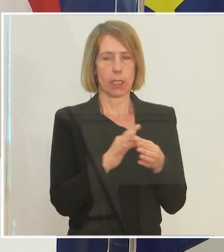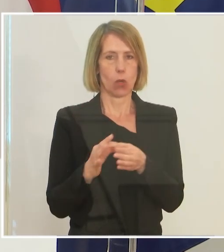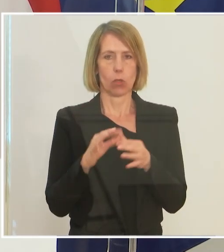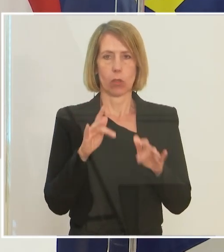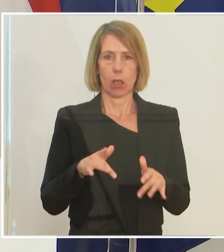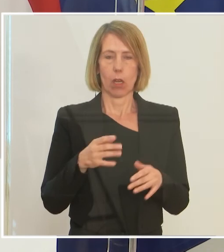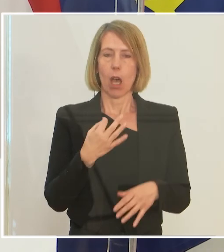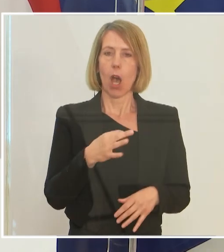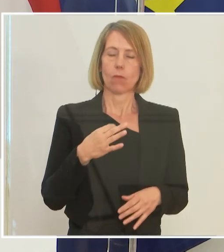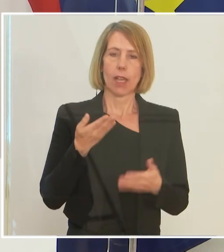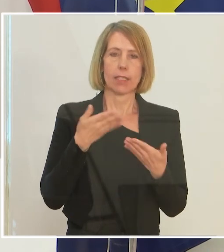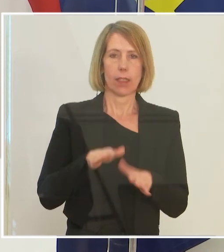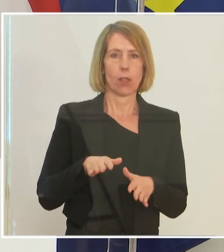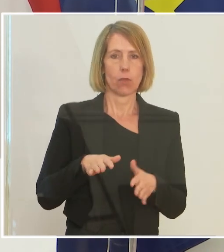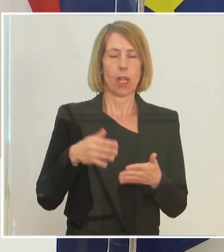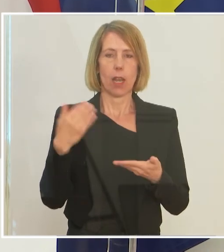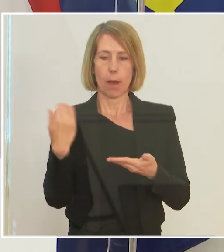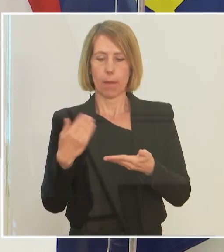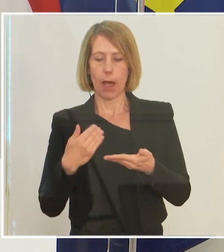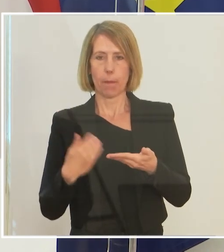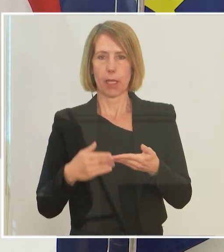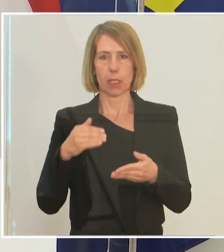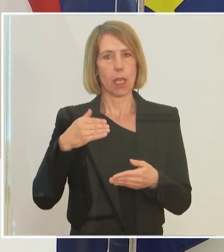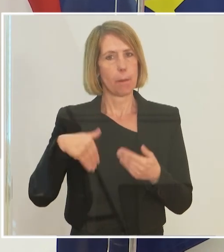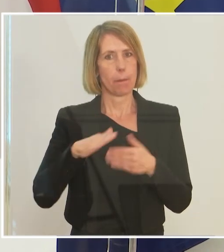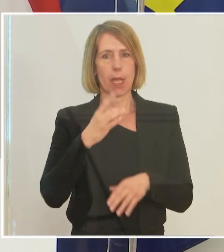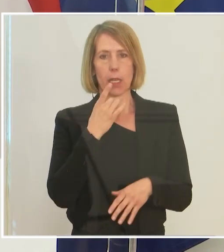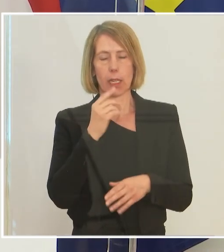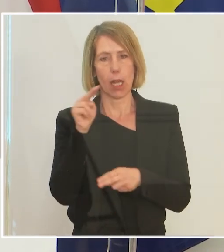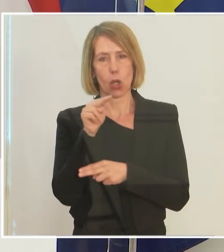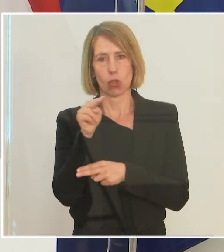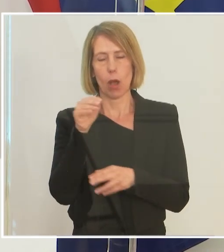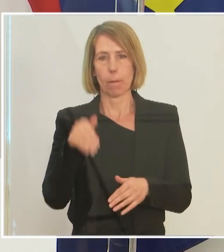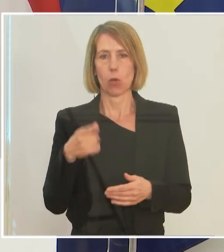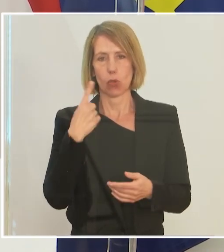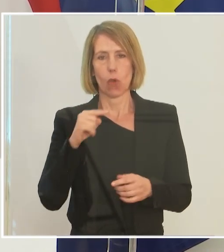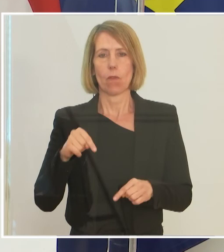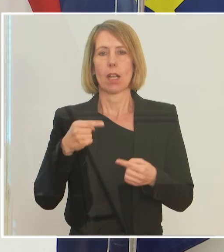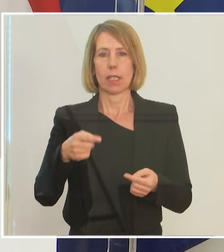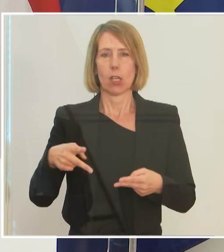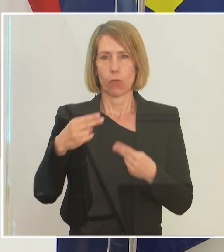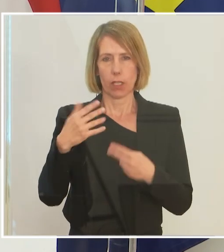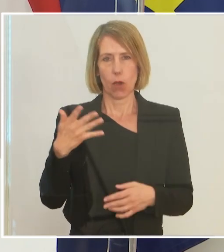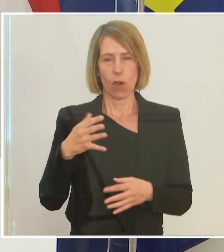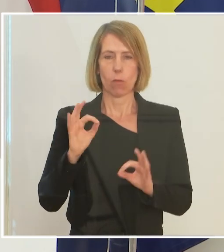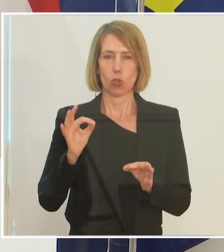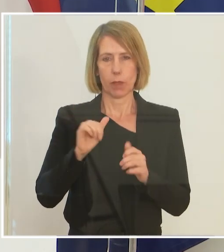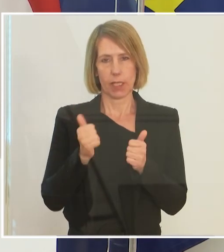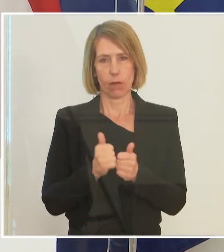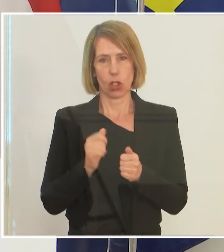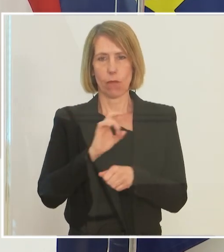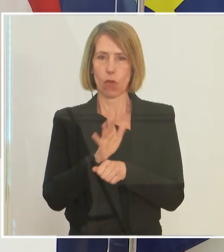auf die einzelnen Fälle, auf die einzelnen Parameter genauer schauen müssen in der Phase 5, weil es eben dann um eine spezifische Reform der Kurzarbeit geht.